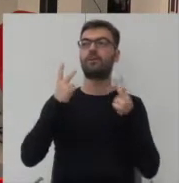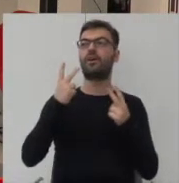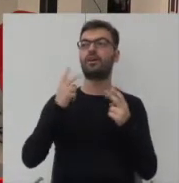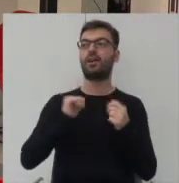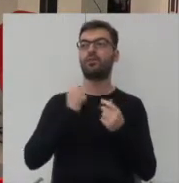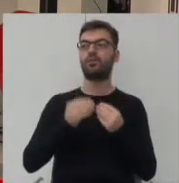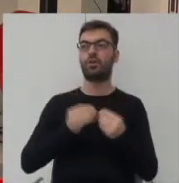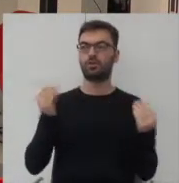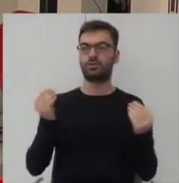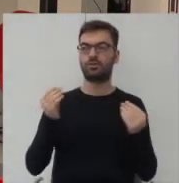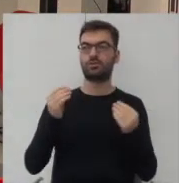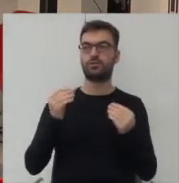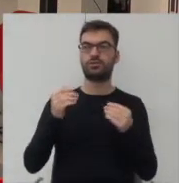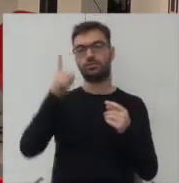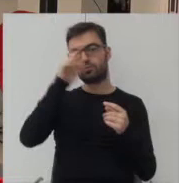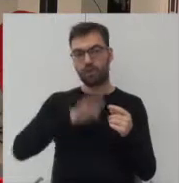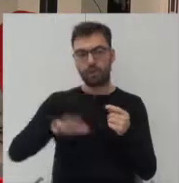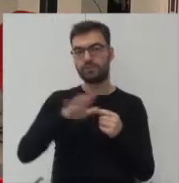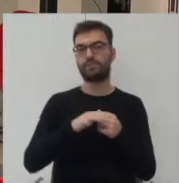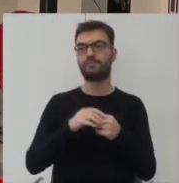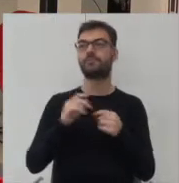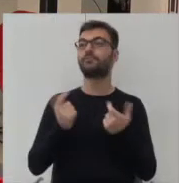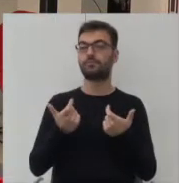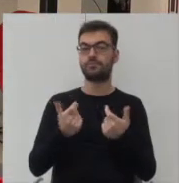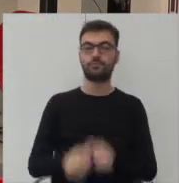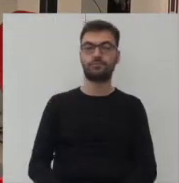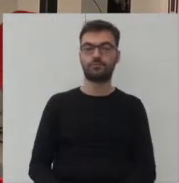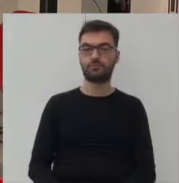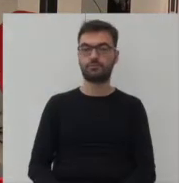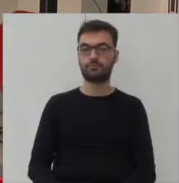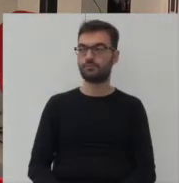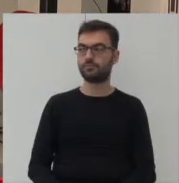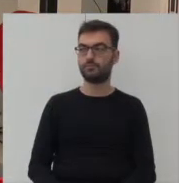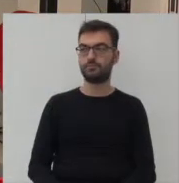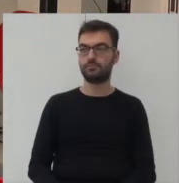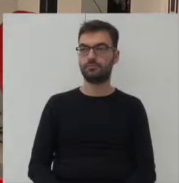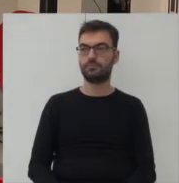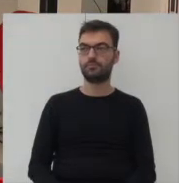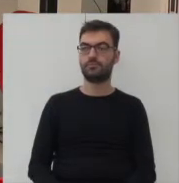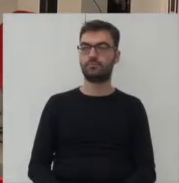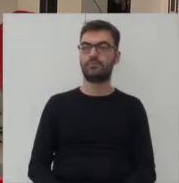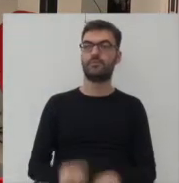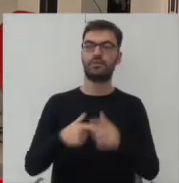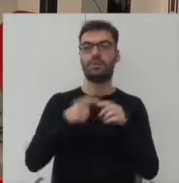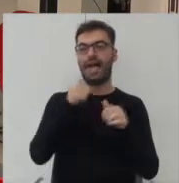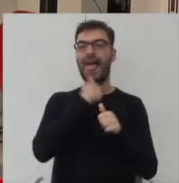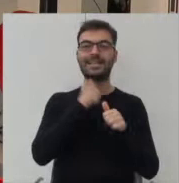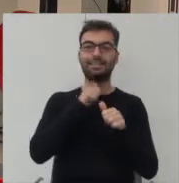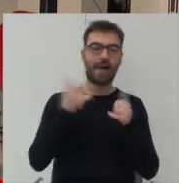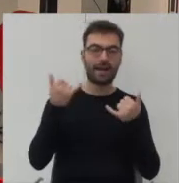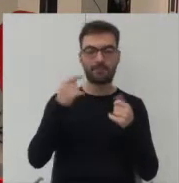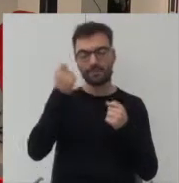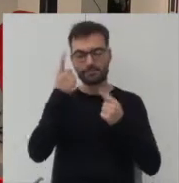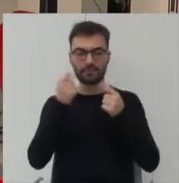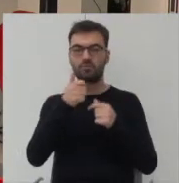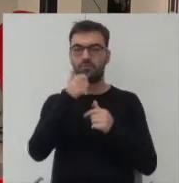takiego też społecznego, to jest coś, co można powiedzieć jest pewnym eksperymentowaniem, czy testowaniem rozwiązań.